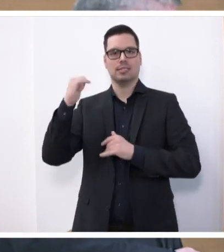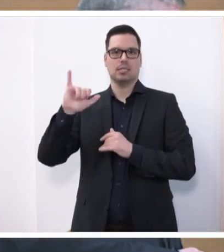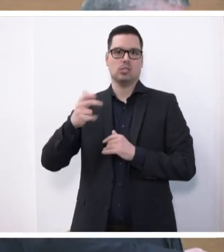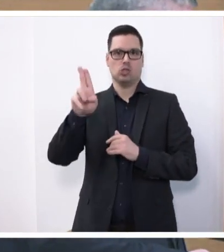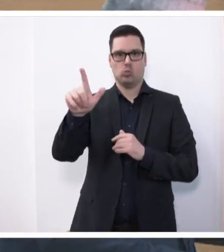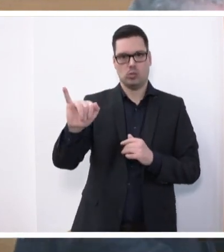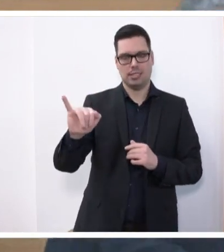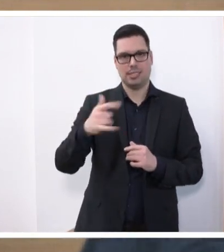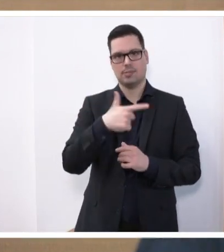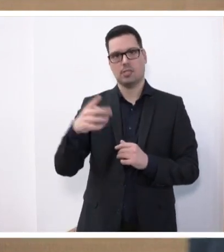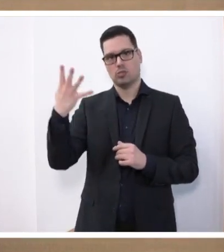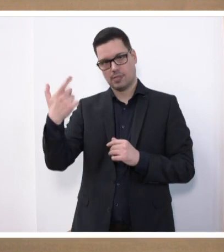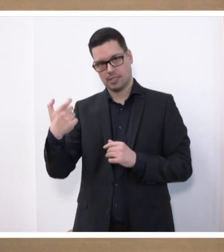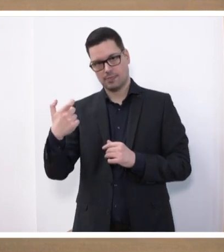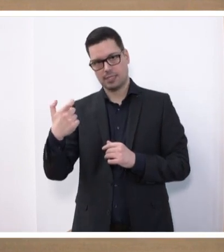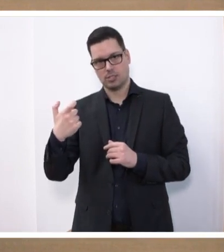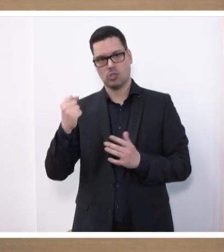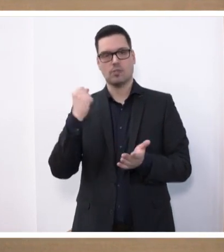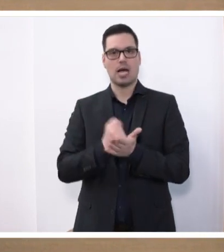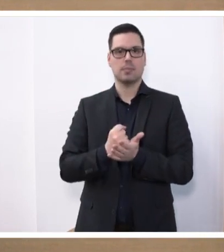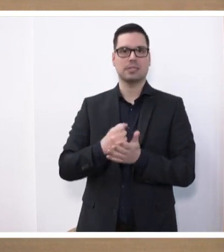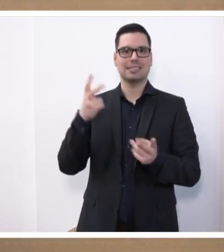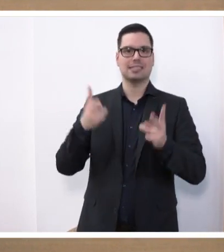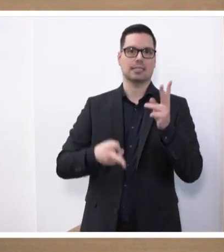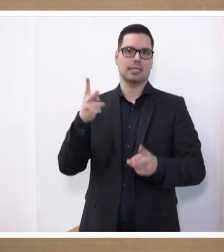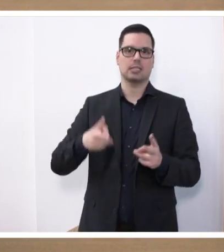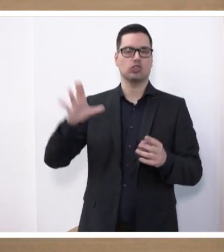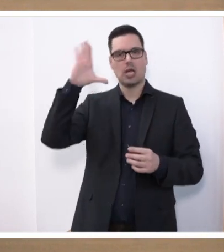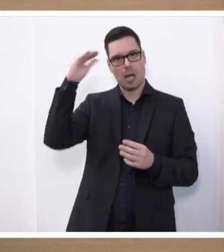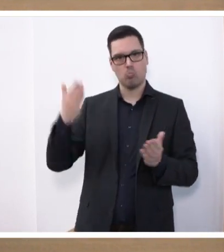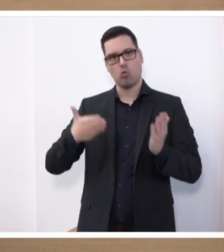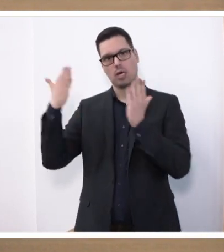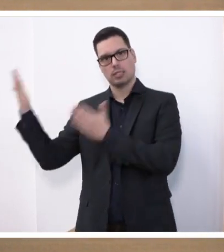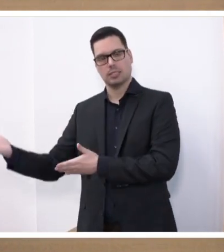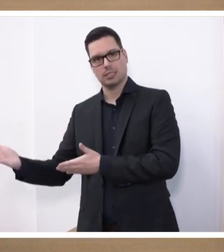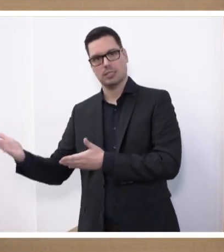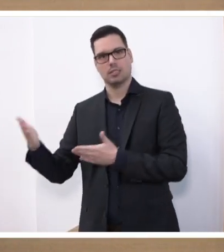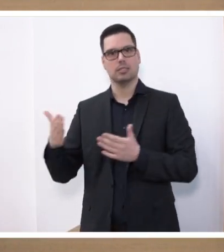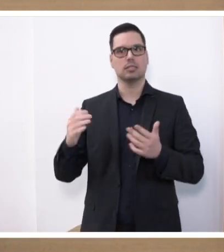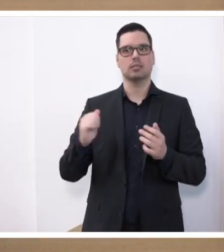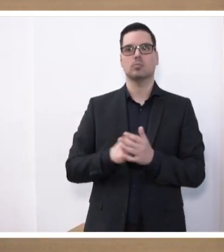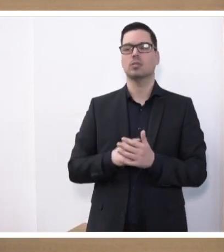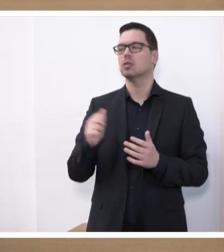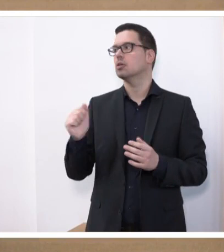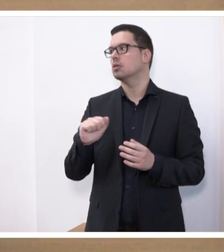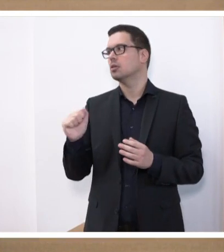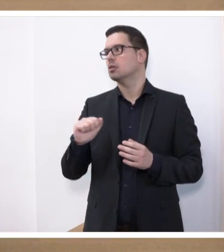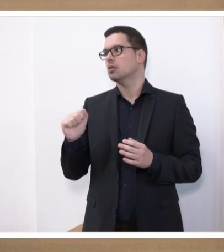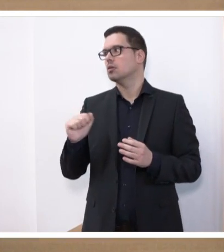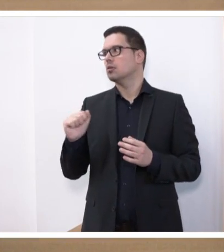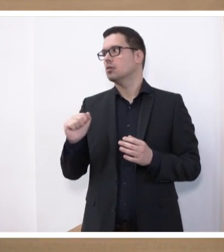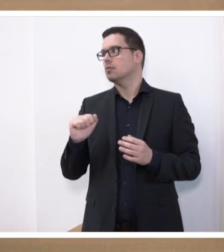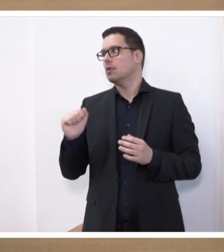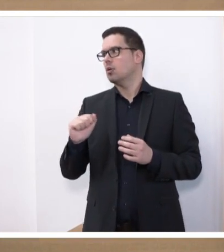2024 auf das Amtsgericht Hamburg zu übertragen. Weshalb diese Zuständigkeitsübertragung für das Saarland